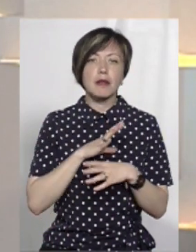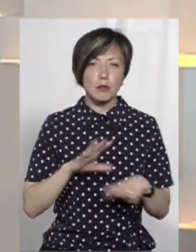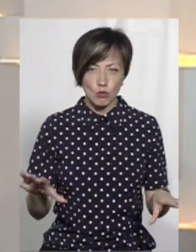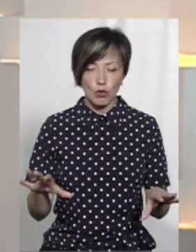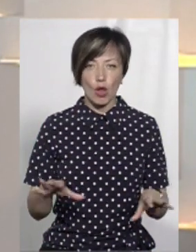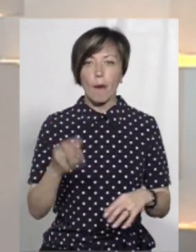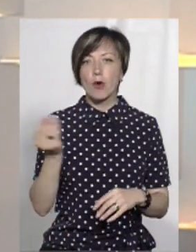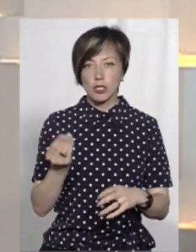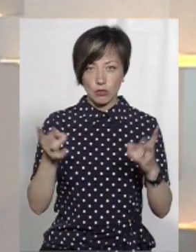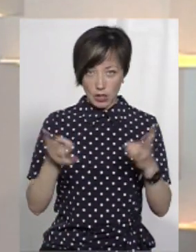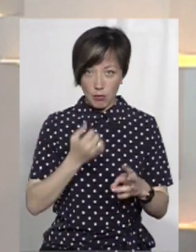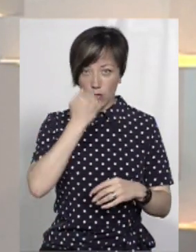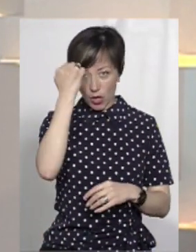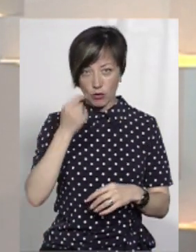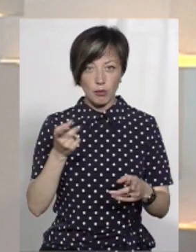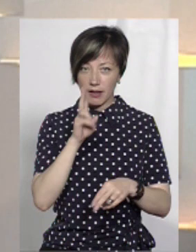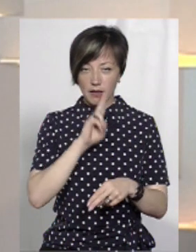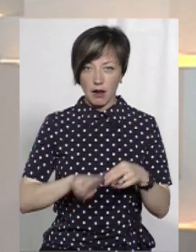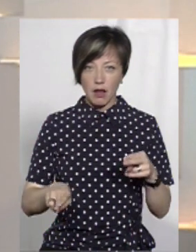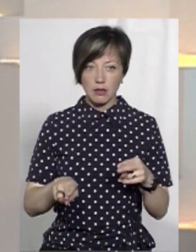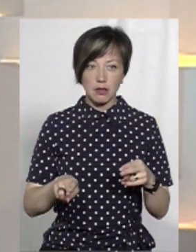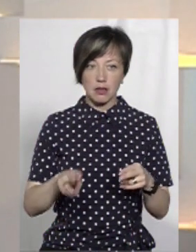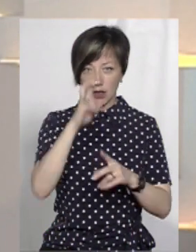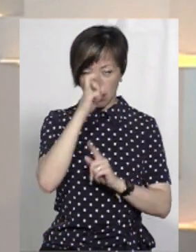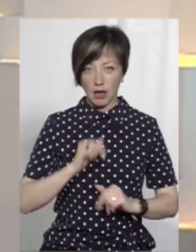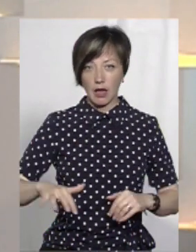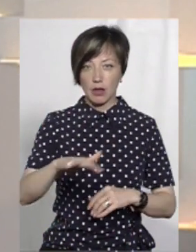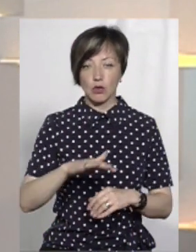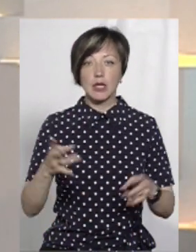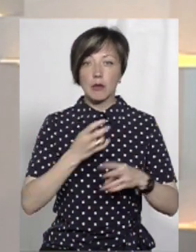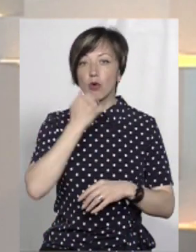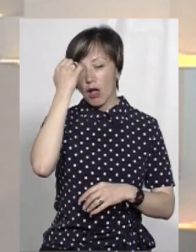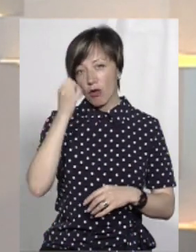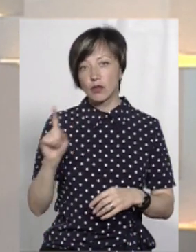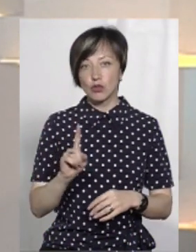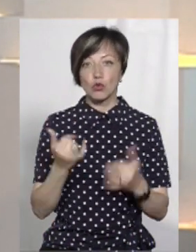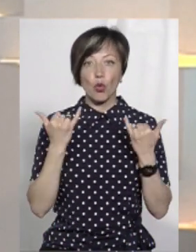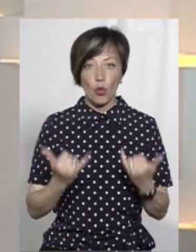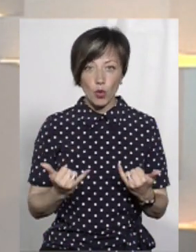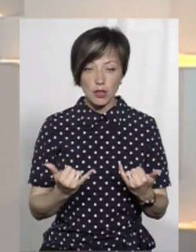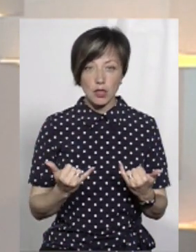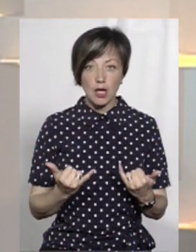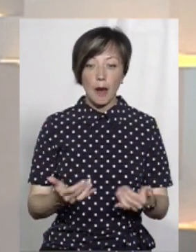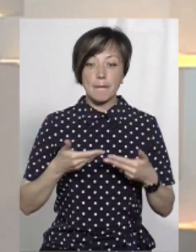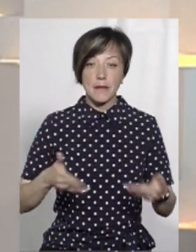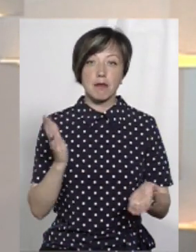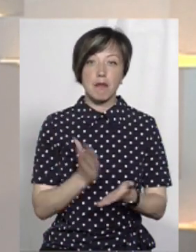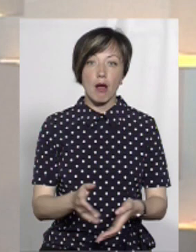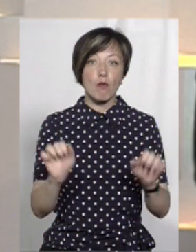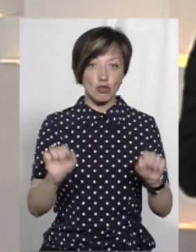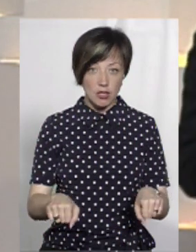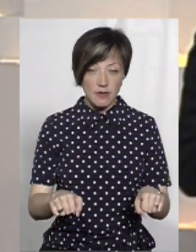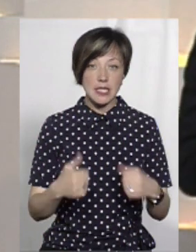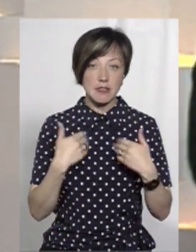там не було, Порошенку треба подякувати, що ми не втратили країну. Порошенку треба подякувати, що сьогодні ми маємо